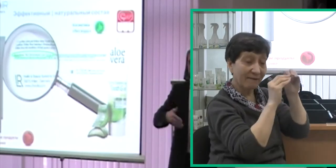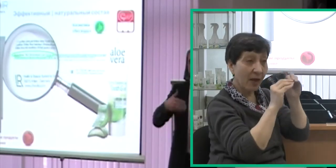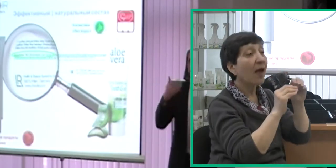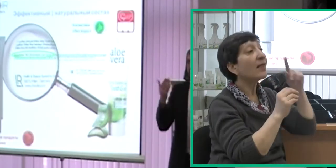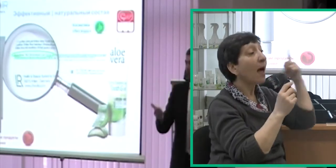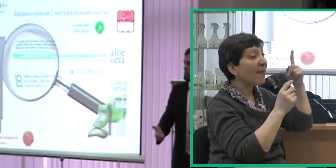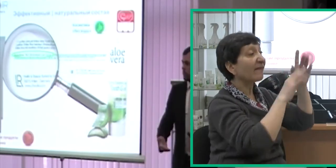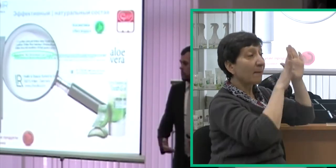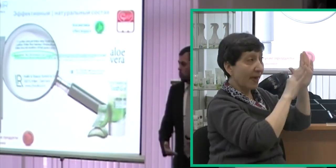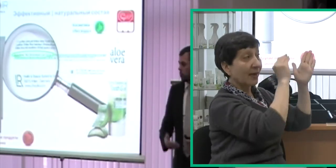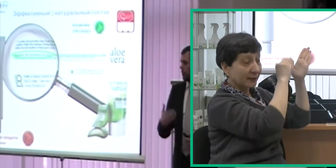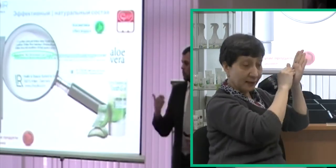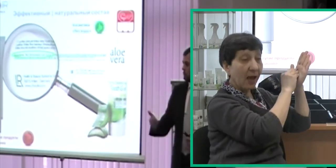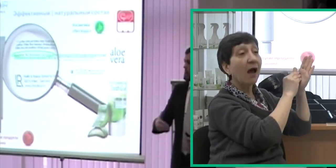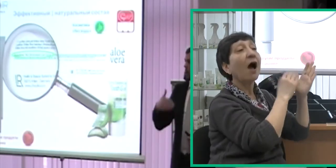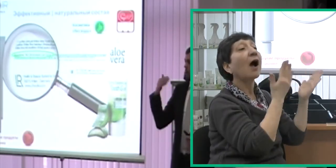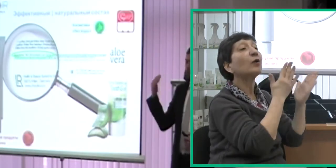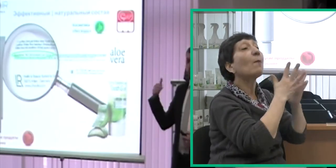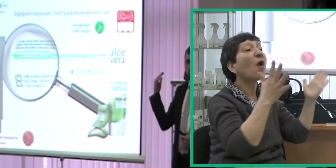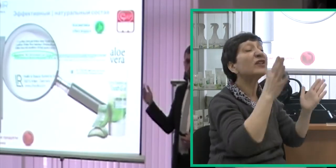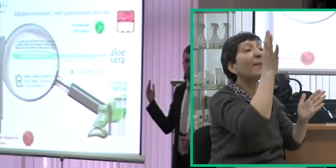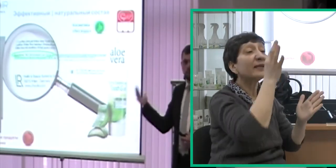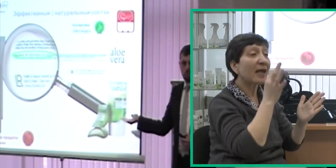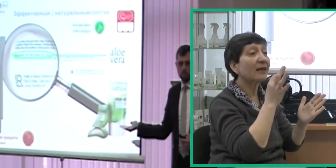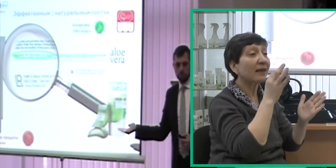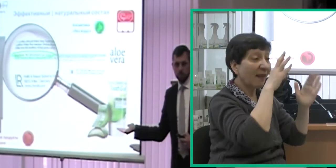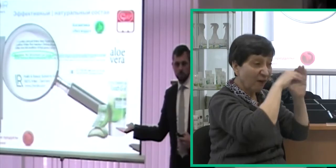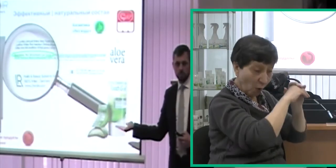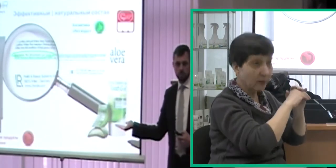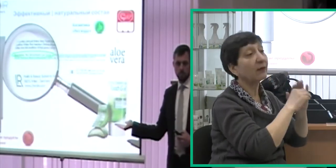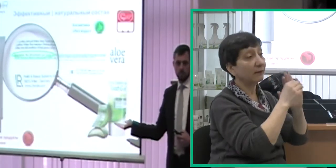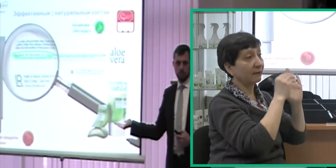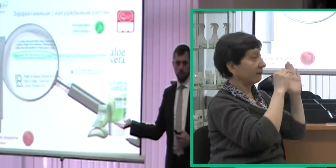первом месте всегда находится тот продукт, которого больше всего.